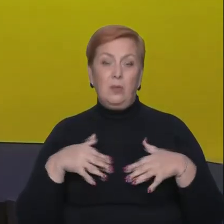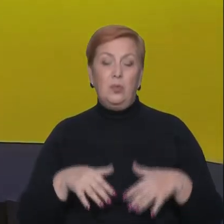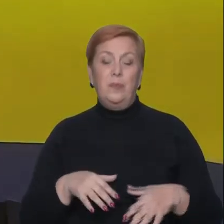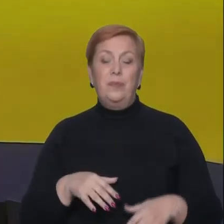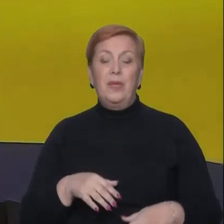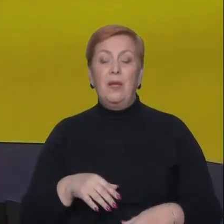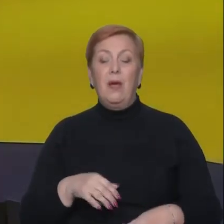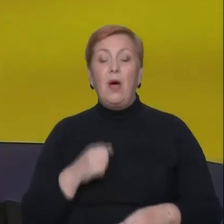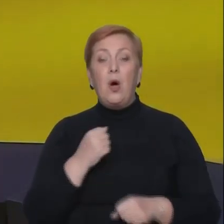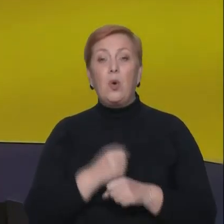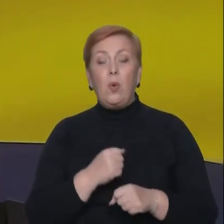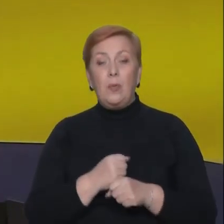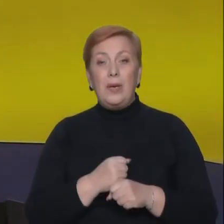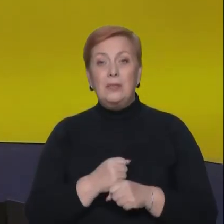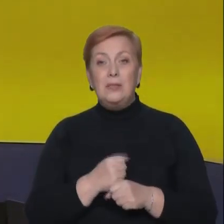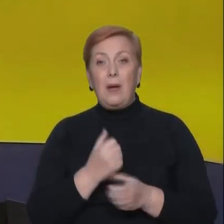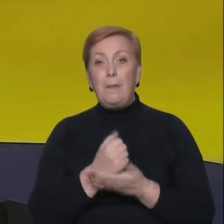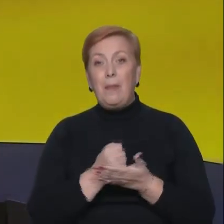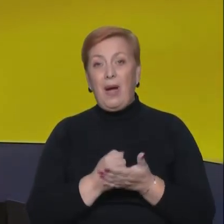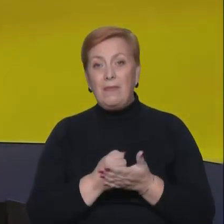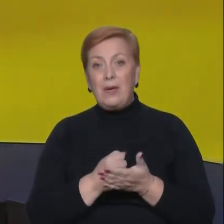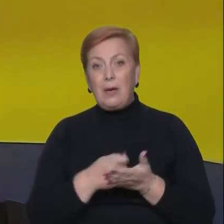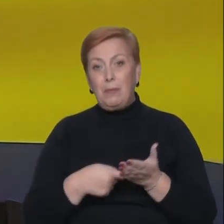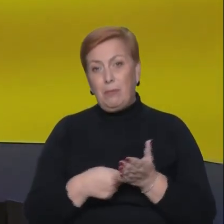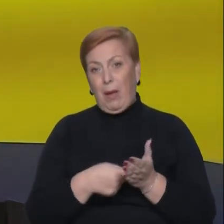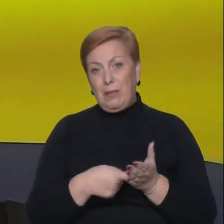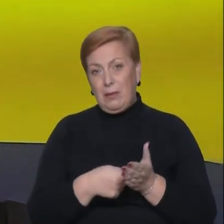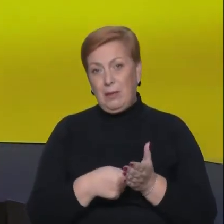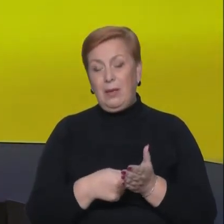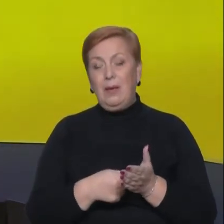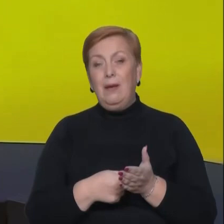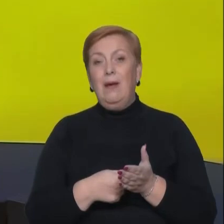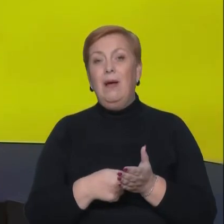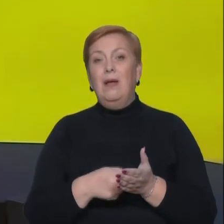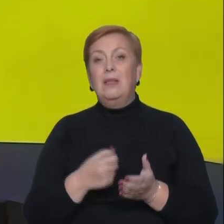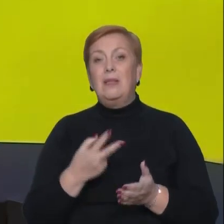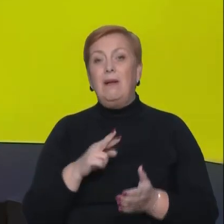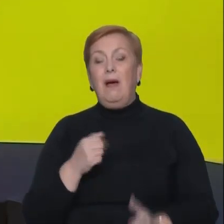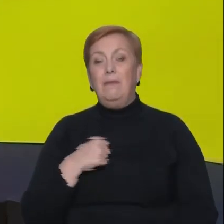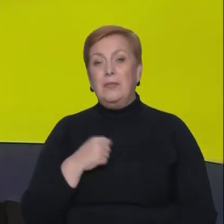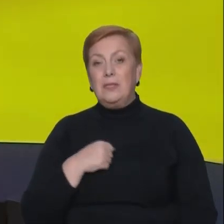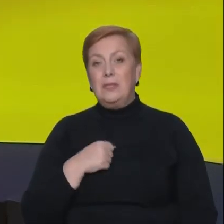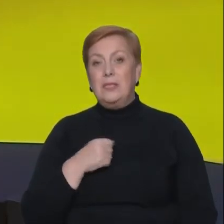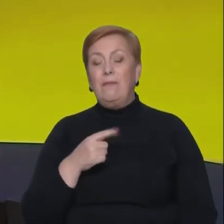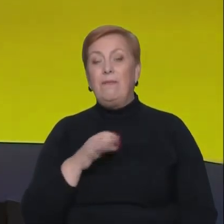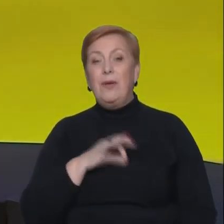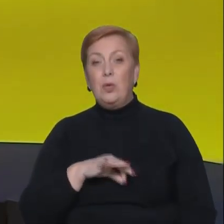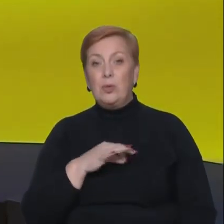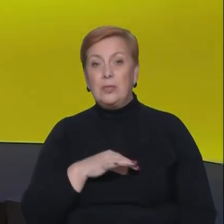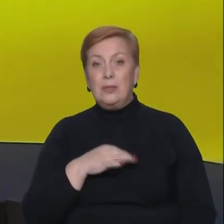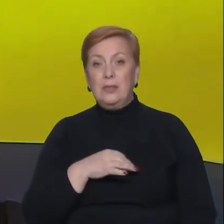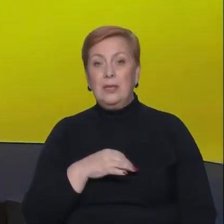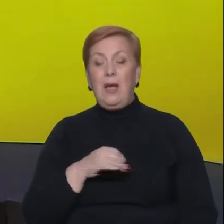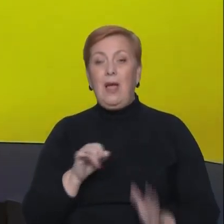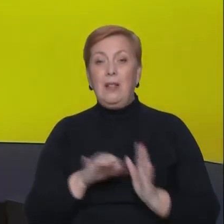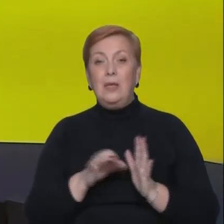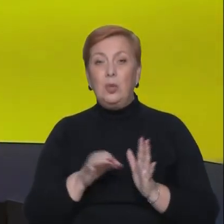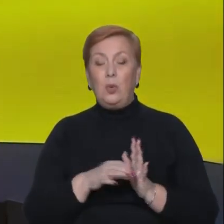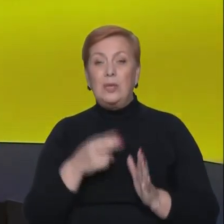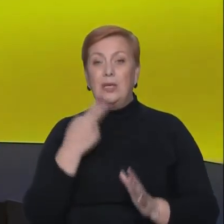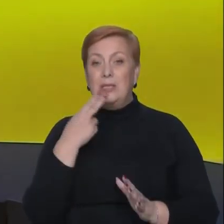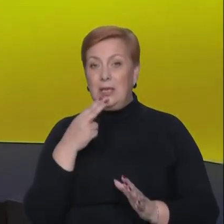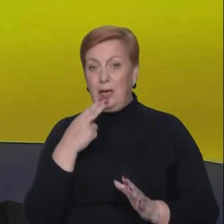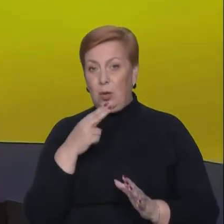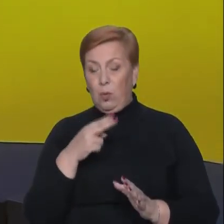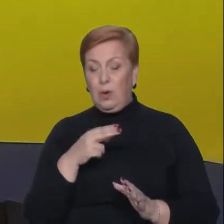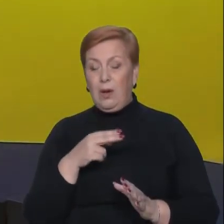Роблять павербанки для військовиків із використаних одноразових електронних цигарок, а корпус